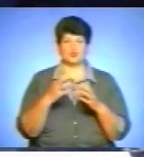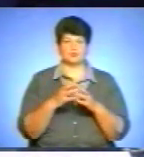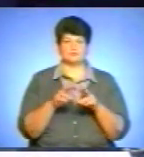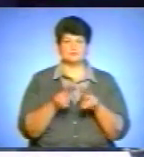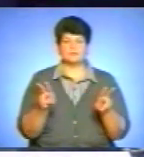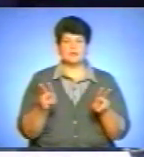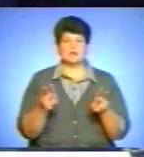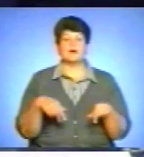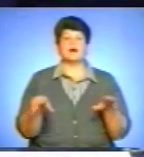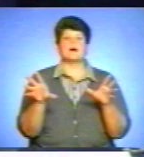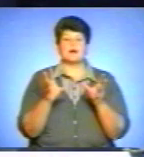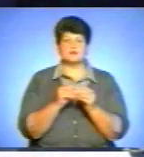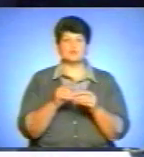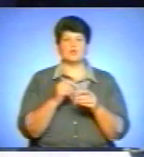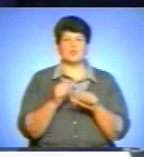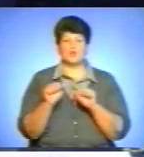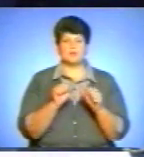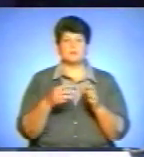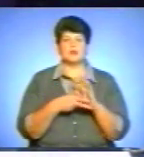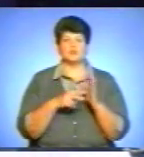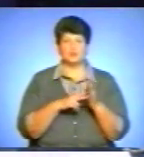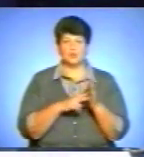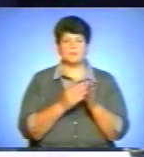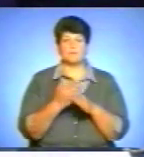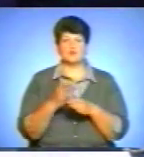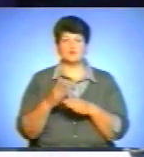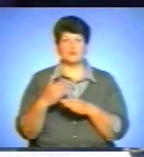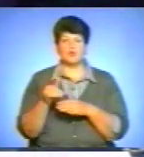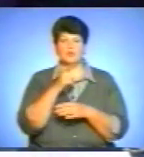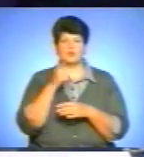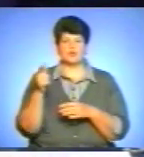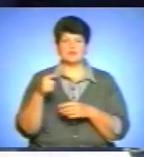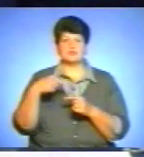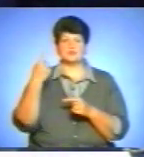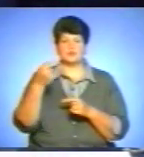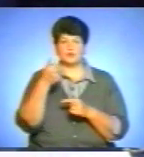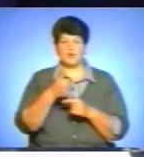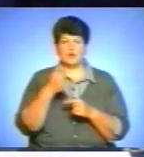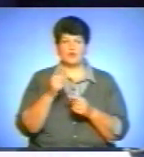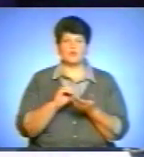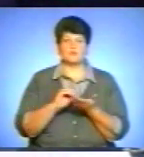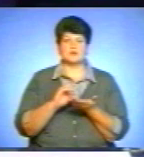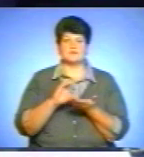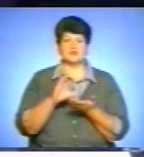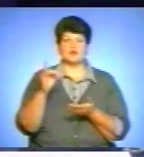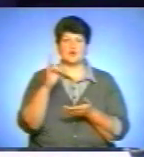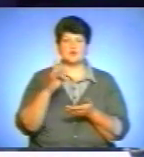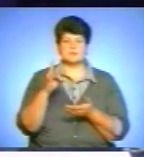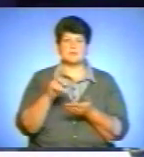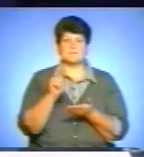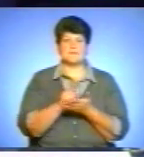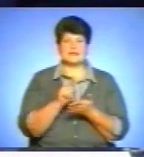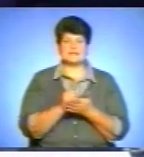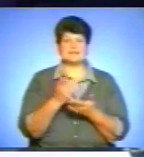Разом із тим, уряд планує поступово протягом наступного року підвищувати мінімальний розбір пенсій для інвалідів війни